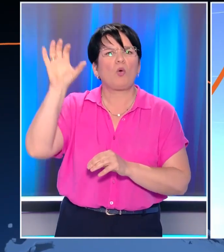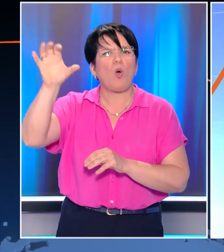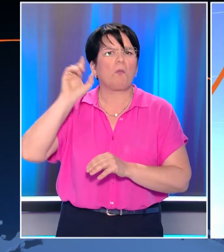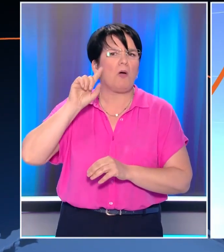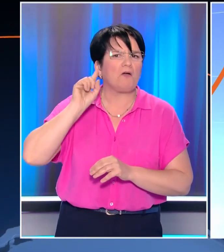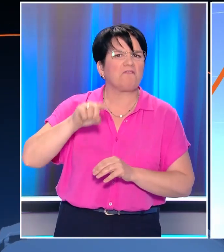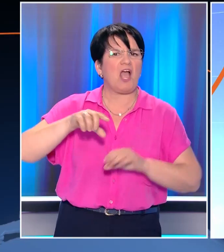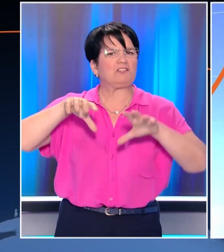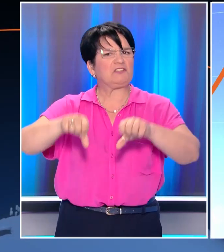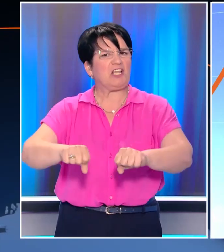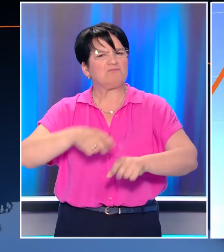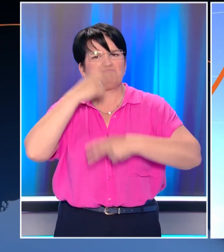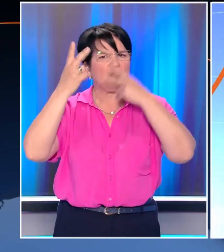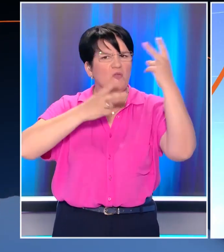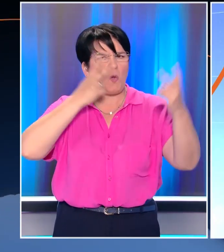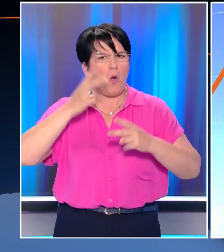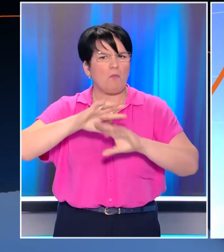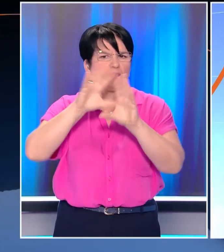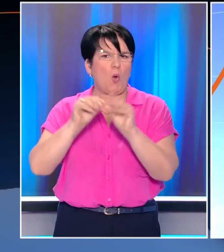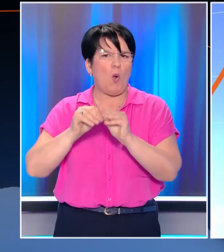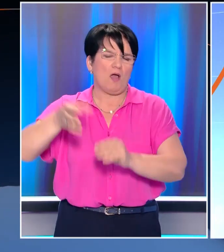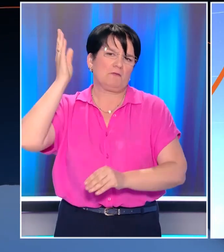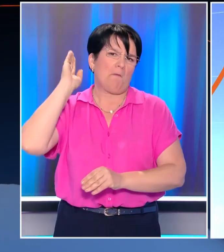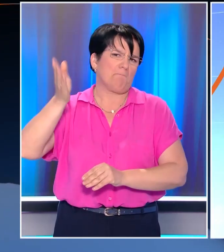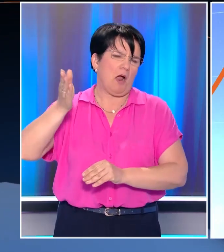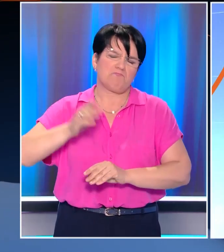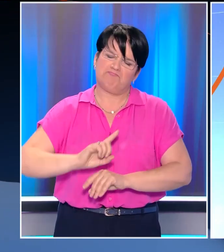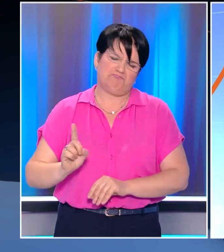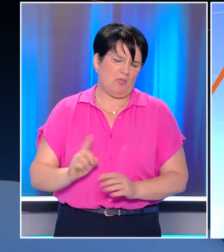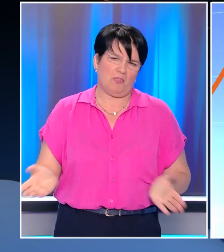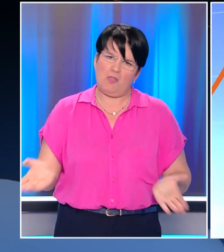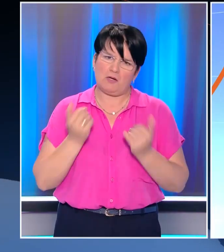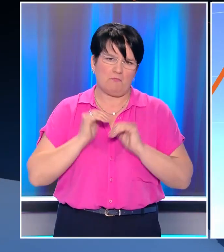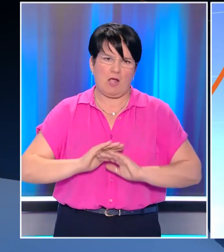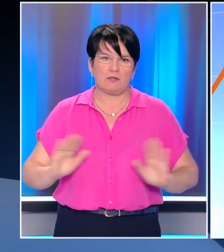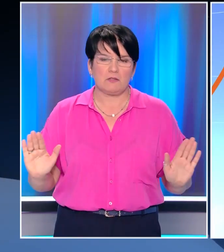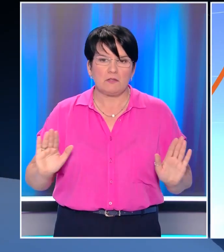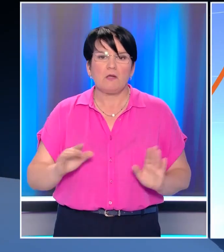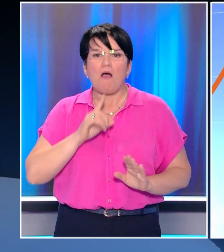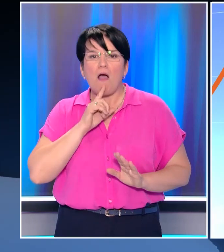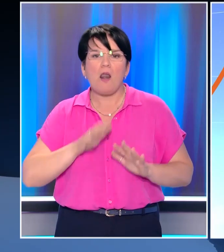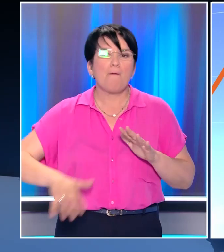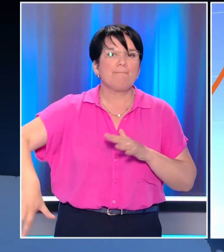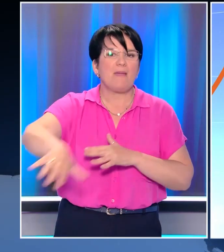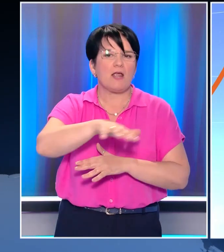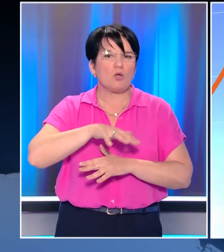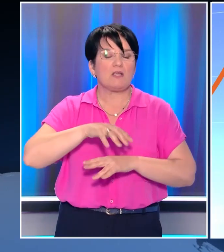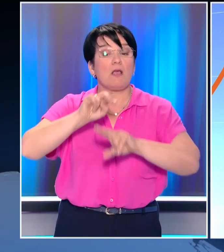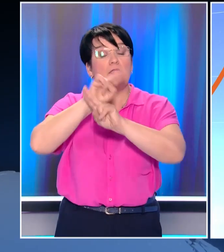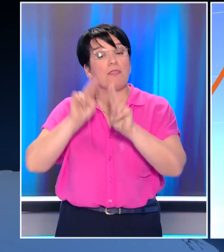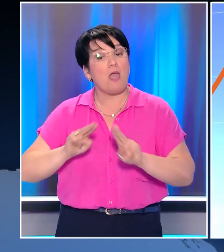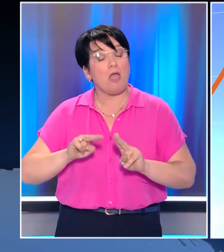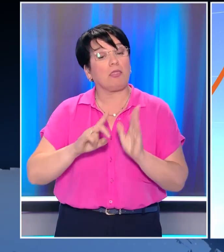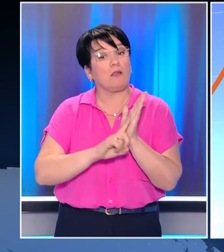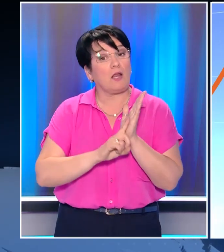παραβιάζει την κυριαρχία τα κυριαρχικά δικαιώματα και την εδαφική ακεραιότητα οποιασδήποτε χώρας στην ευρύτερη περιοχή της Ανατολικής